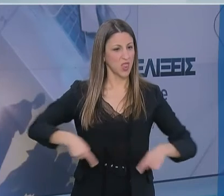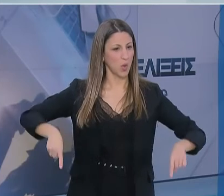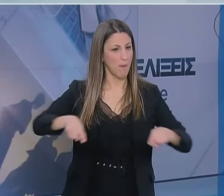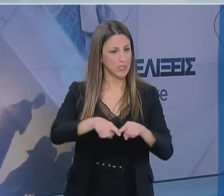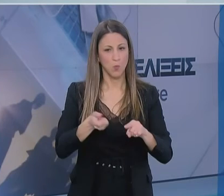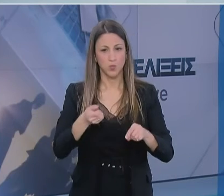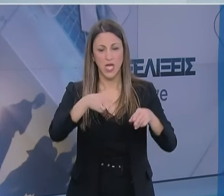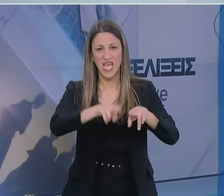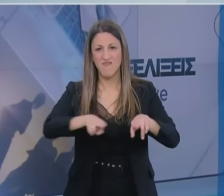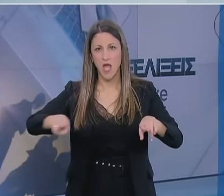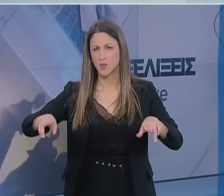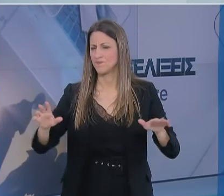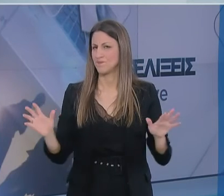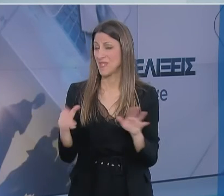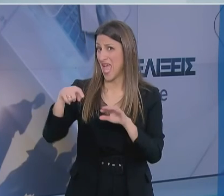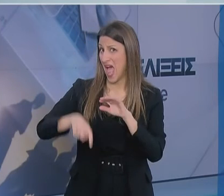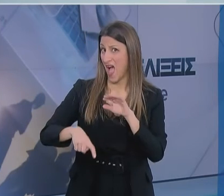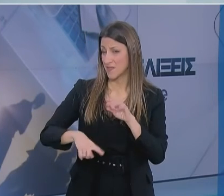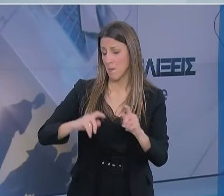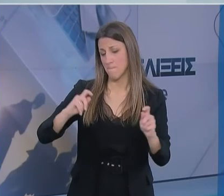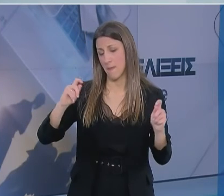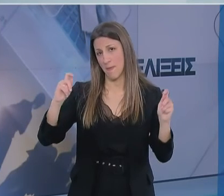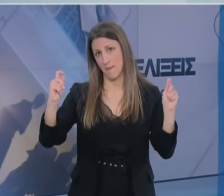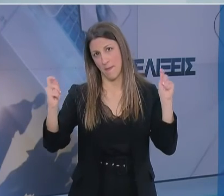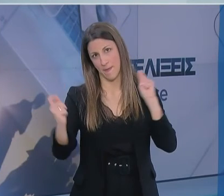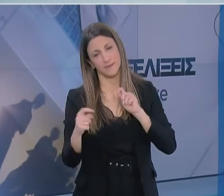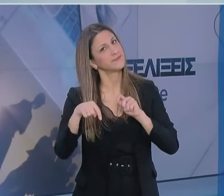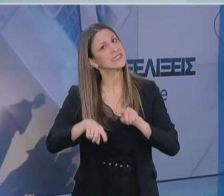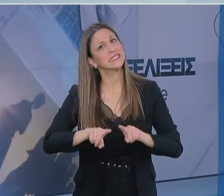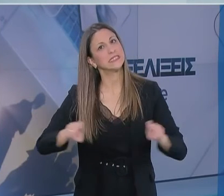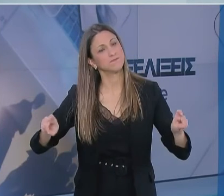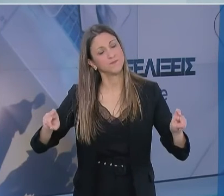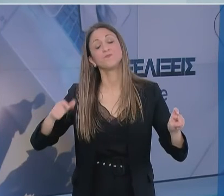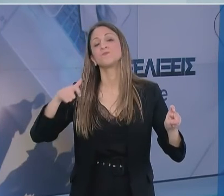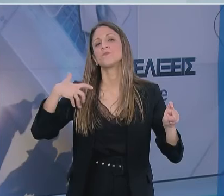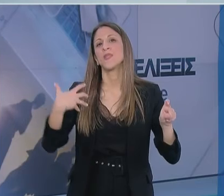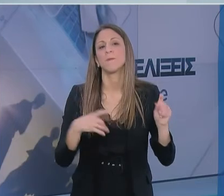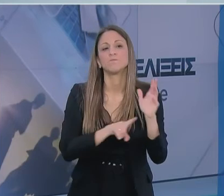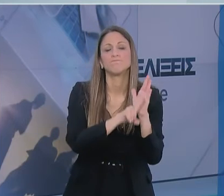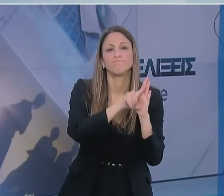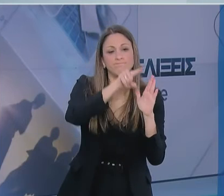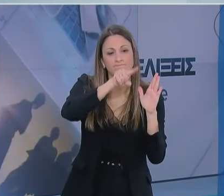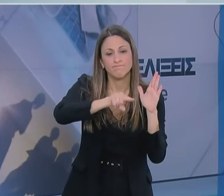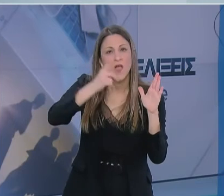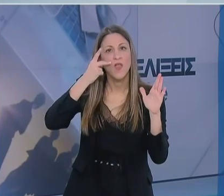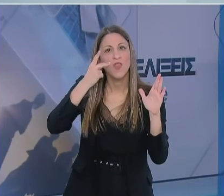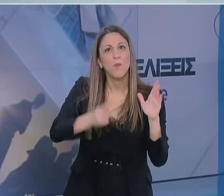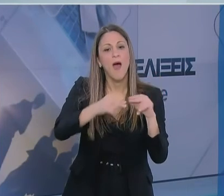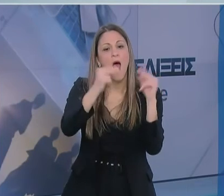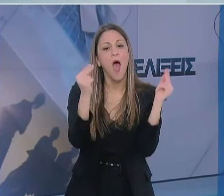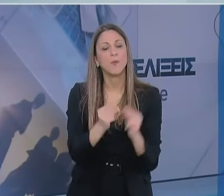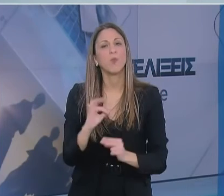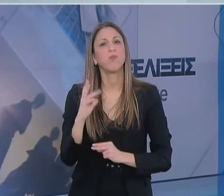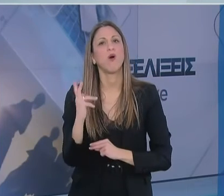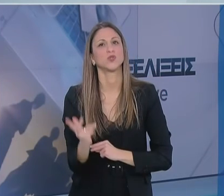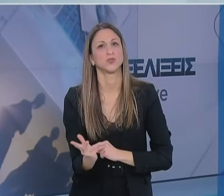τον αριθμό των κλινών. Τα σύγχρονα συστήματα υγείας έχουν δείκτες μέτρησης απόδοσής τους που βασίζονται στην